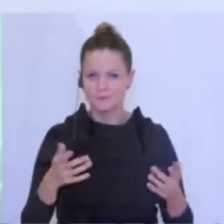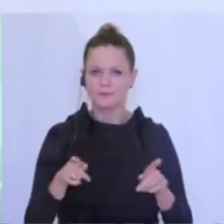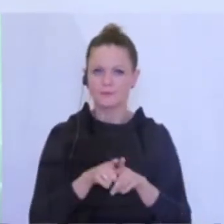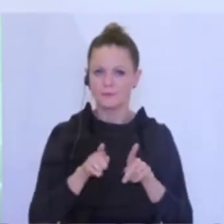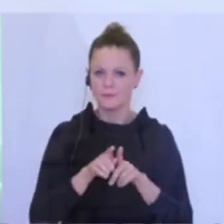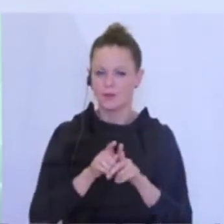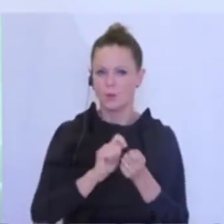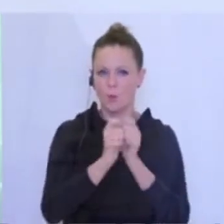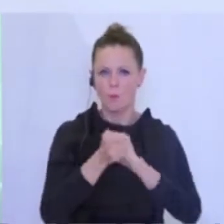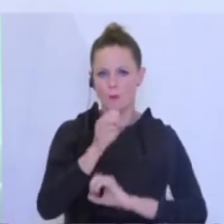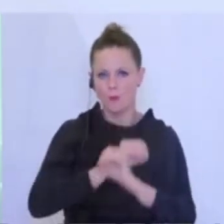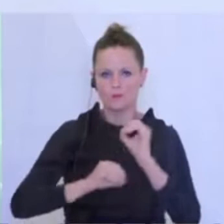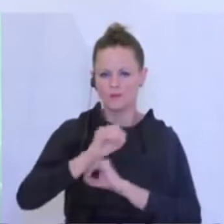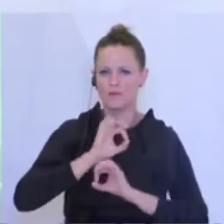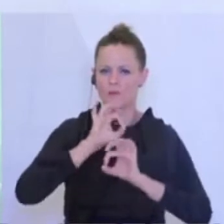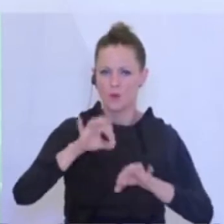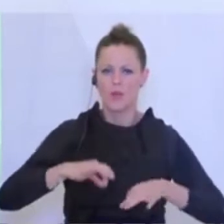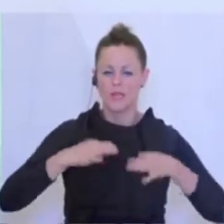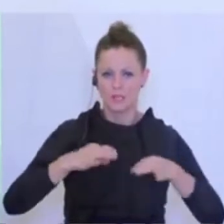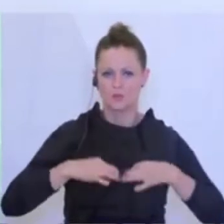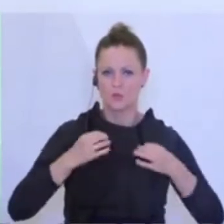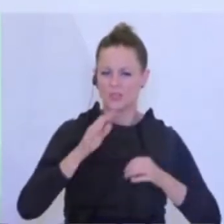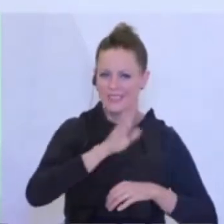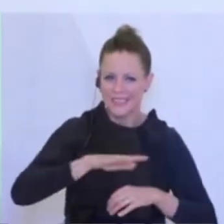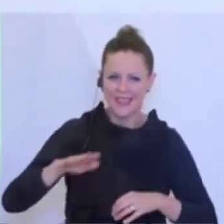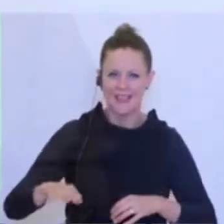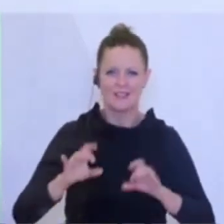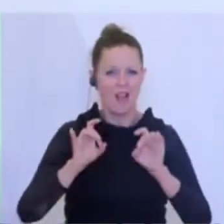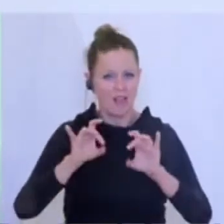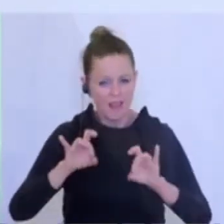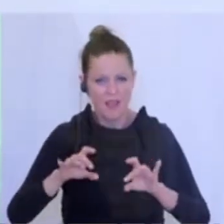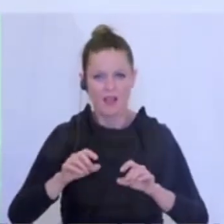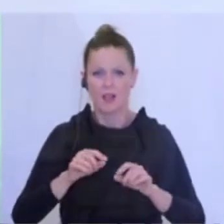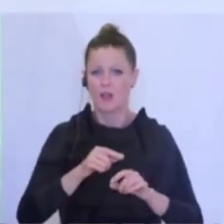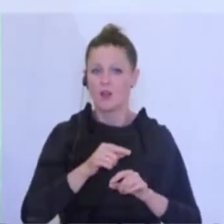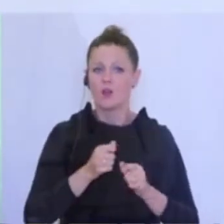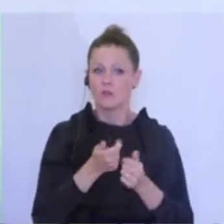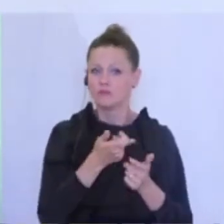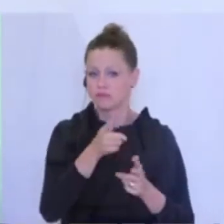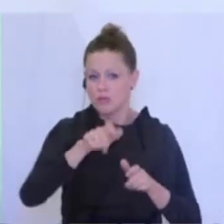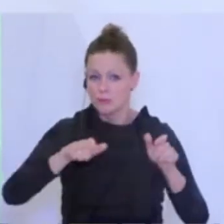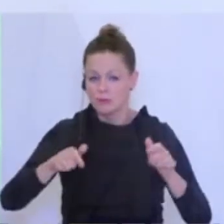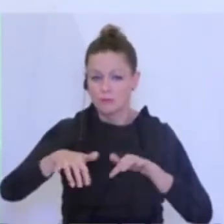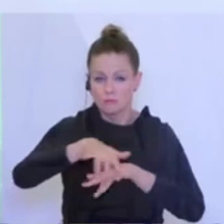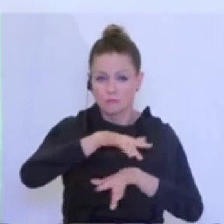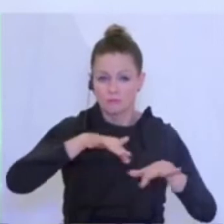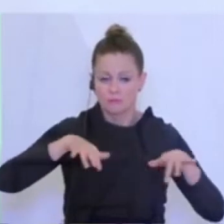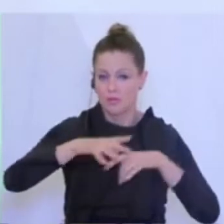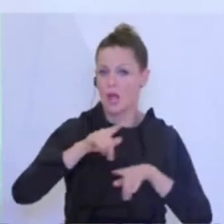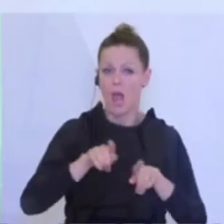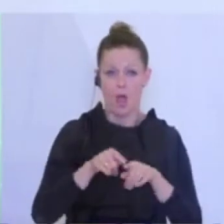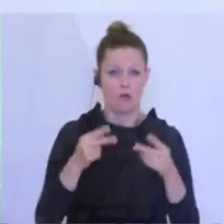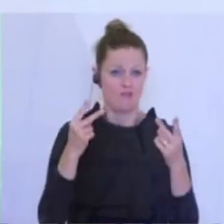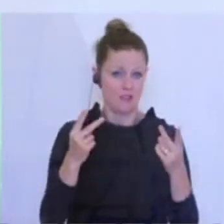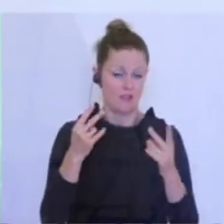Ökologisierungsfrage für die Gesundheit der Kinder, des Lehrpersonals und alle, die sich dort rumtreiben sozusagen, auch noch wichtig